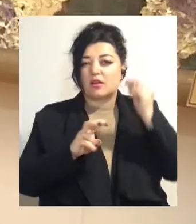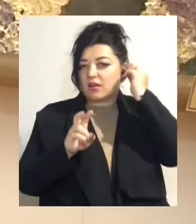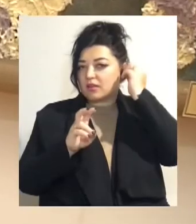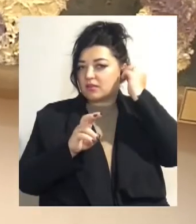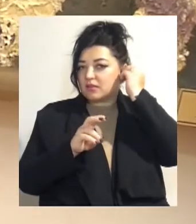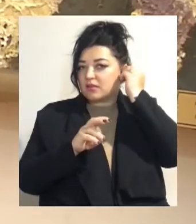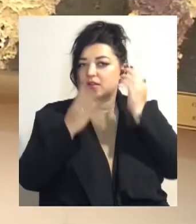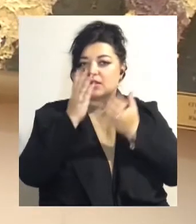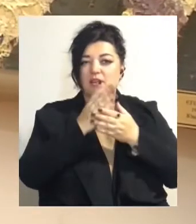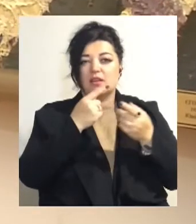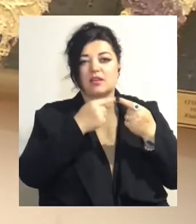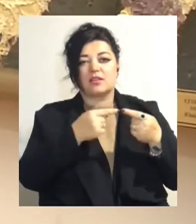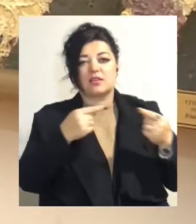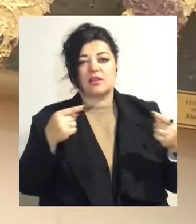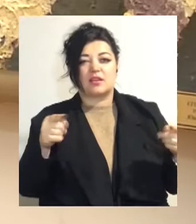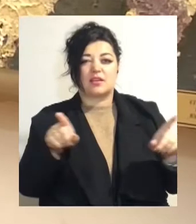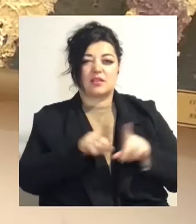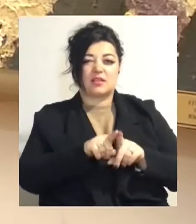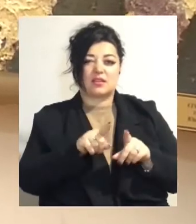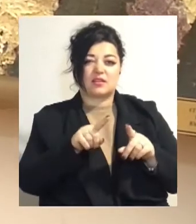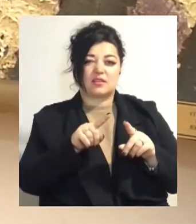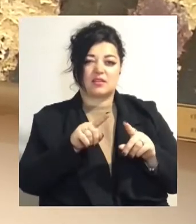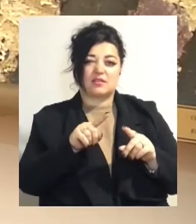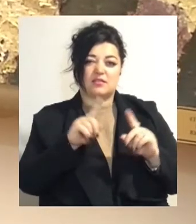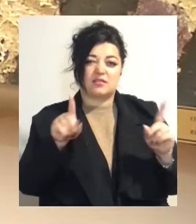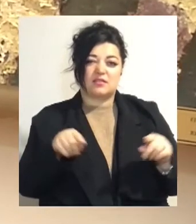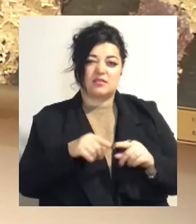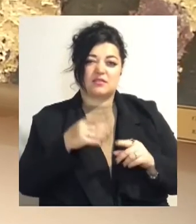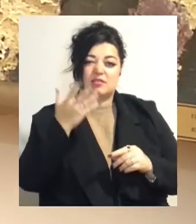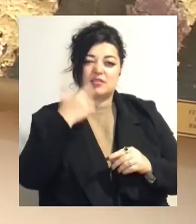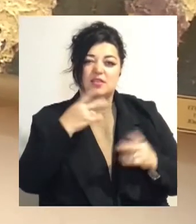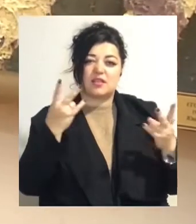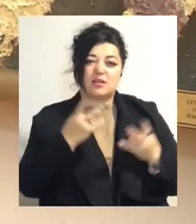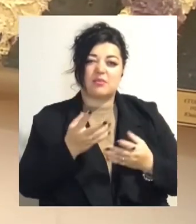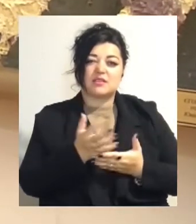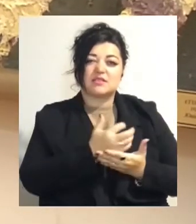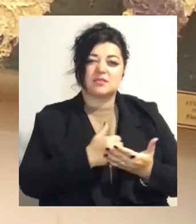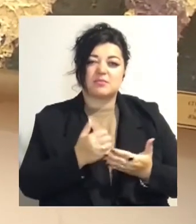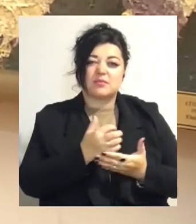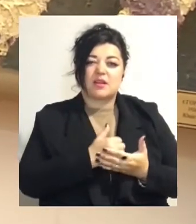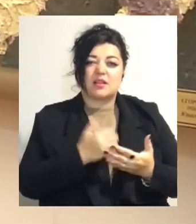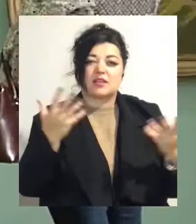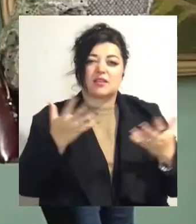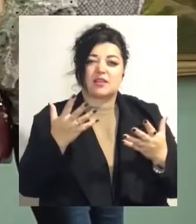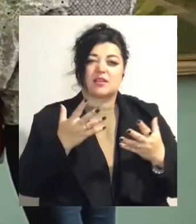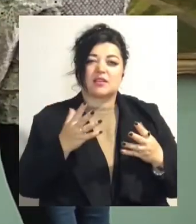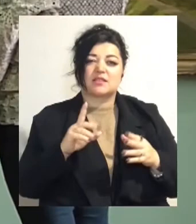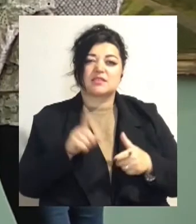підсказки, ти ходиш по жалам, треба зібрати тут якесь ім'я.